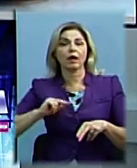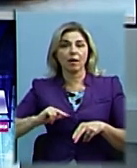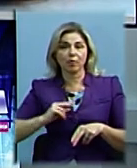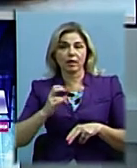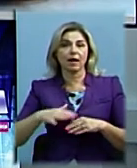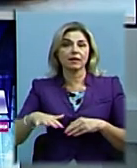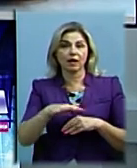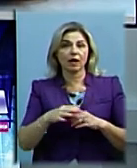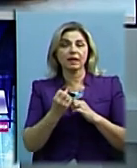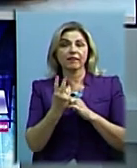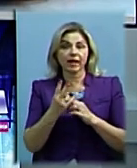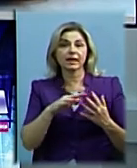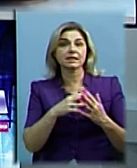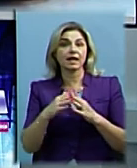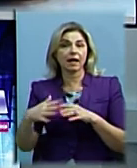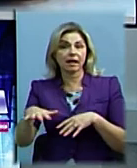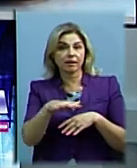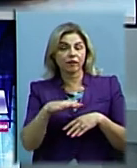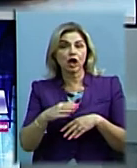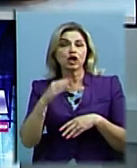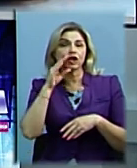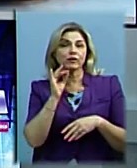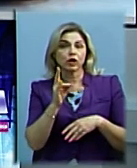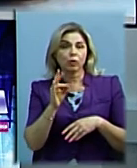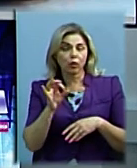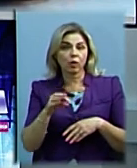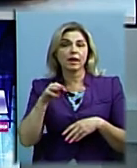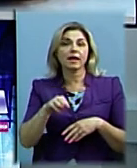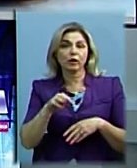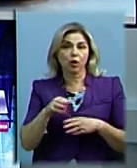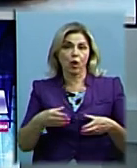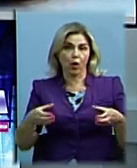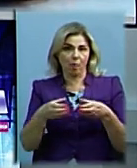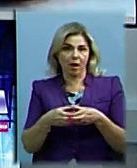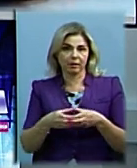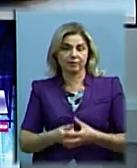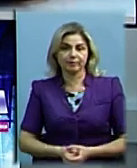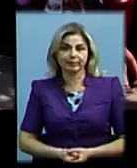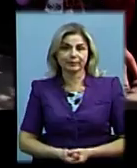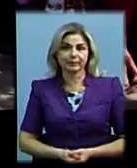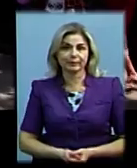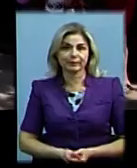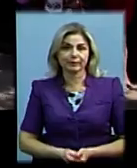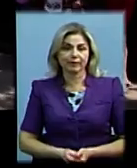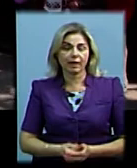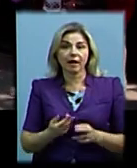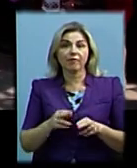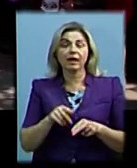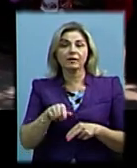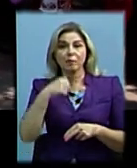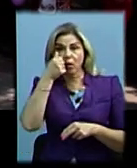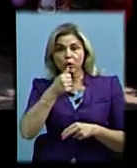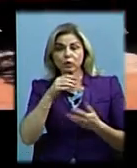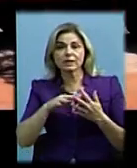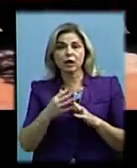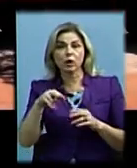території 12 населених пунктів Шевченківської об'єднаної територіальної громади. Цьогоріч у селі Луч